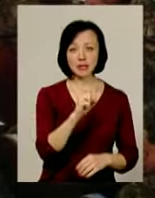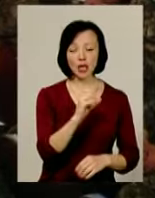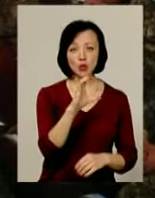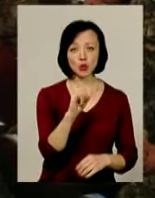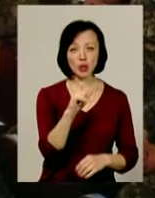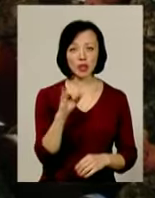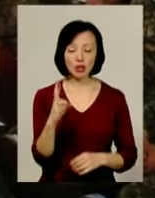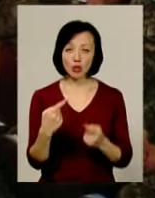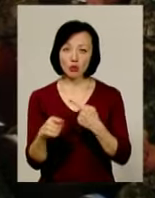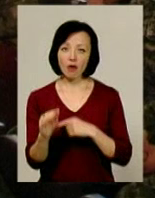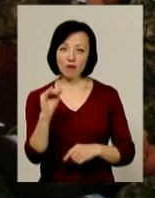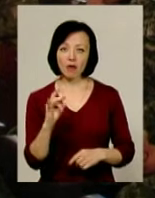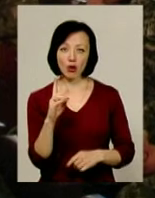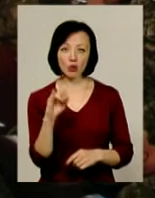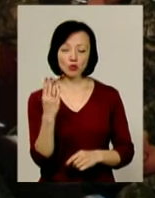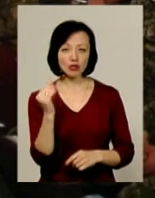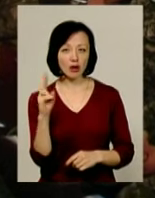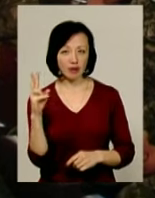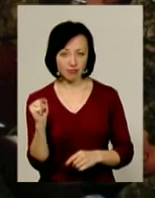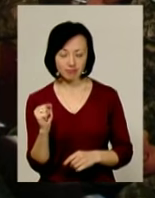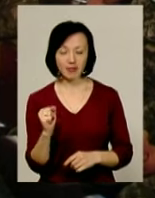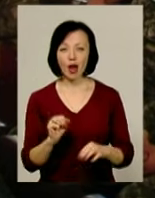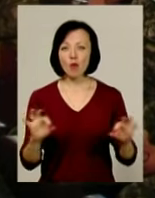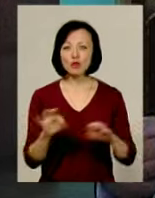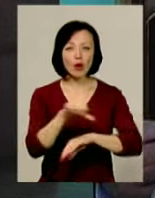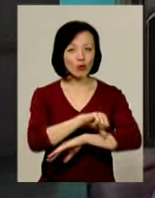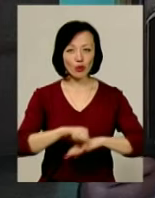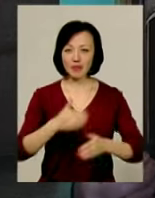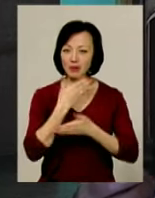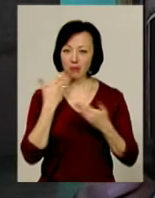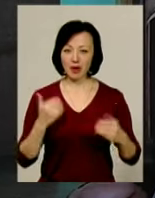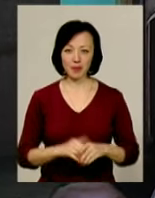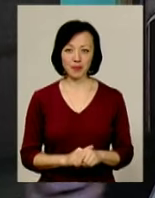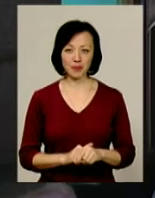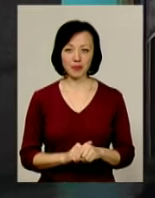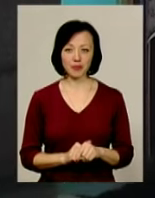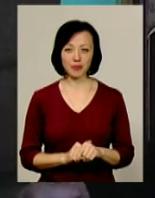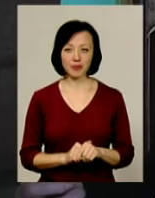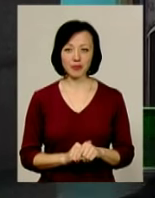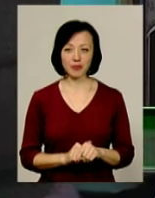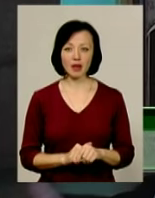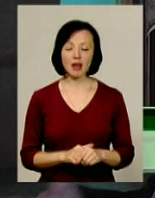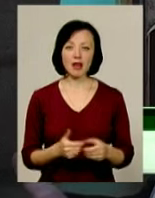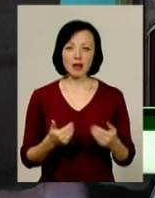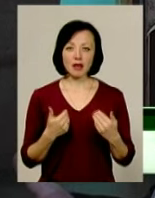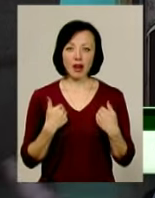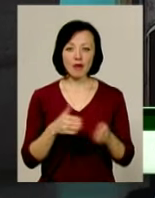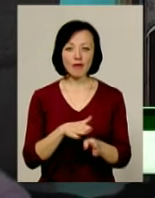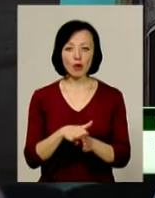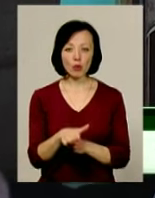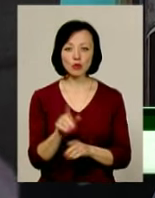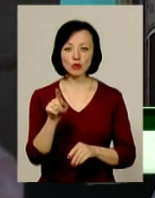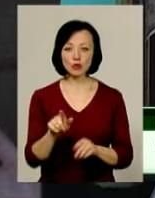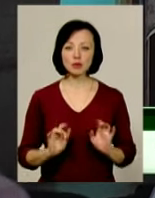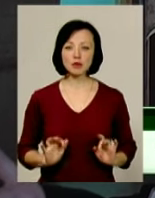подобається фаркушака. Музика кордонів немає. А якщо рік оркестру, я виконую ту справу,